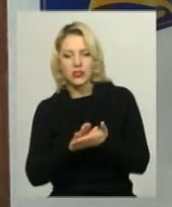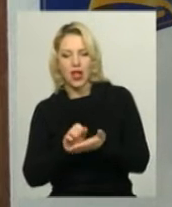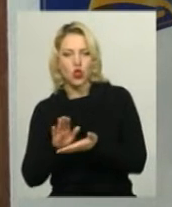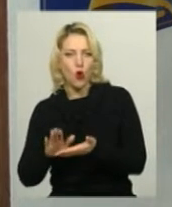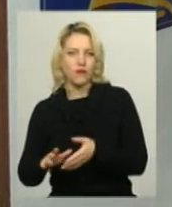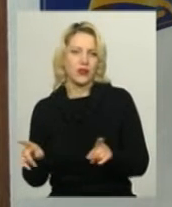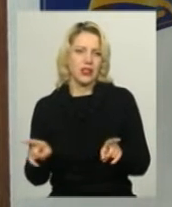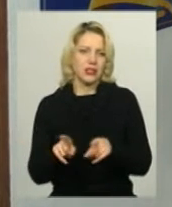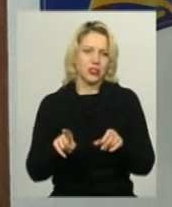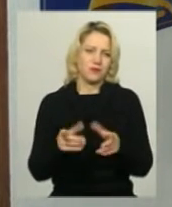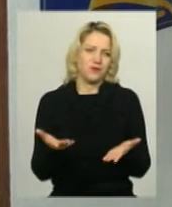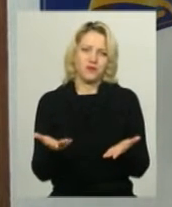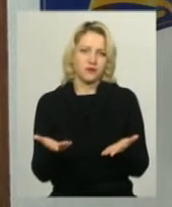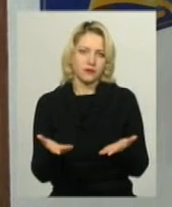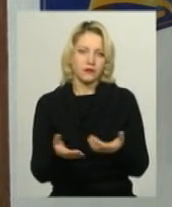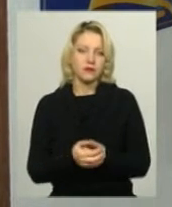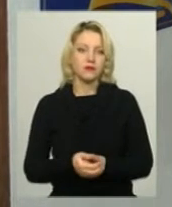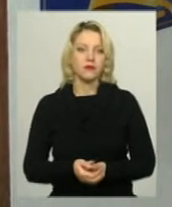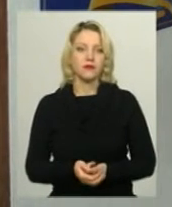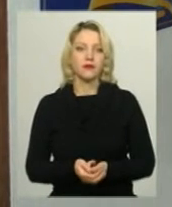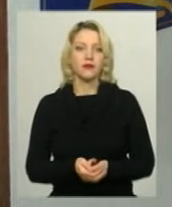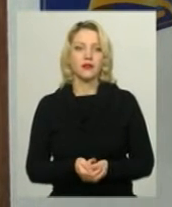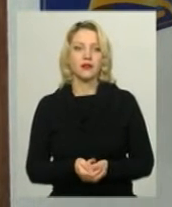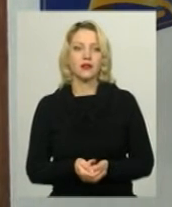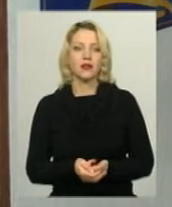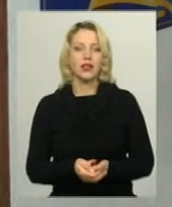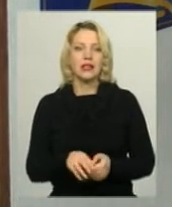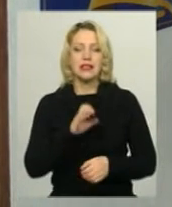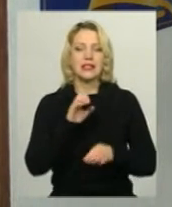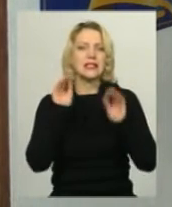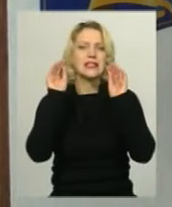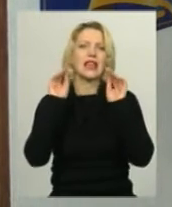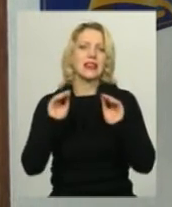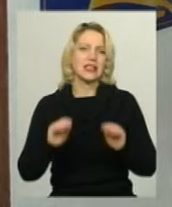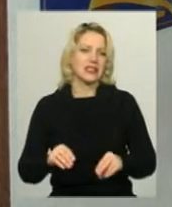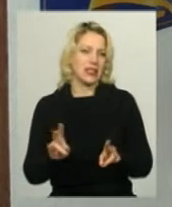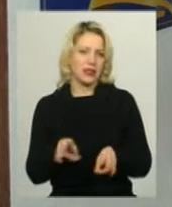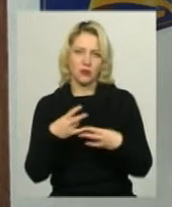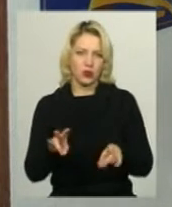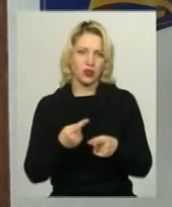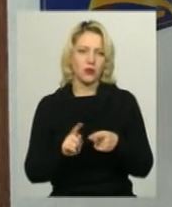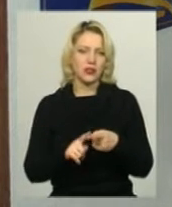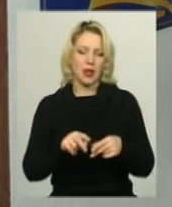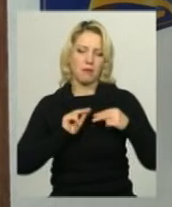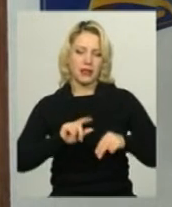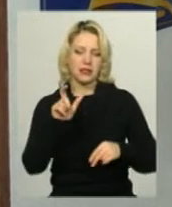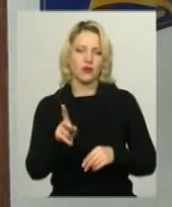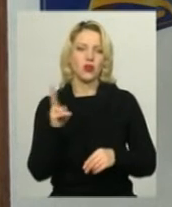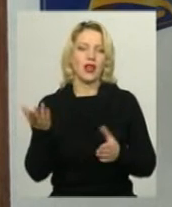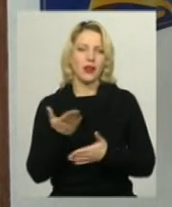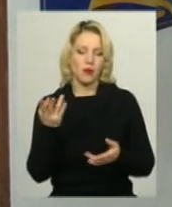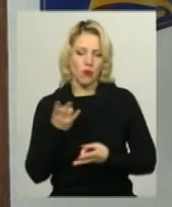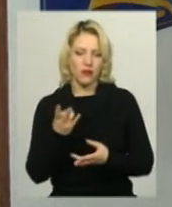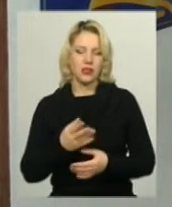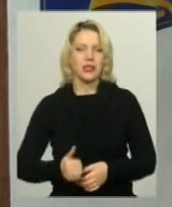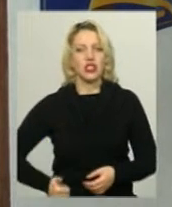чи набивати статистику якимись адмінматеріалами. Це працівник, який повинен